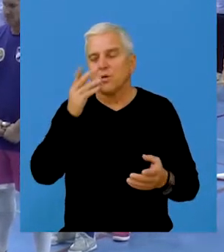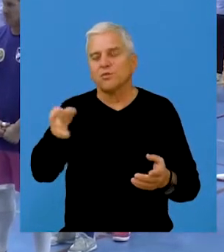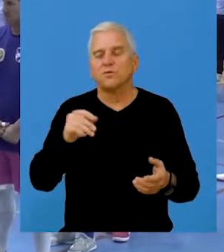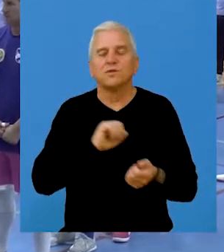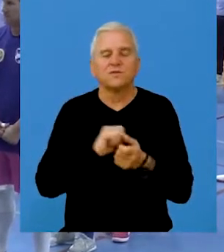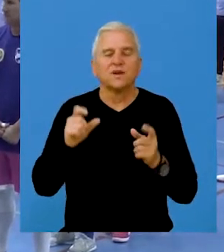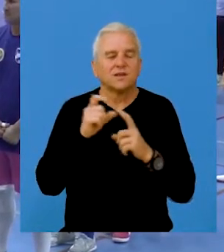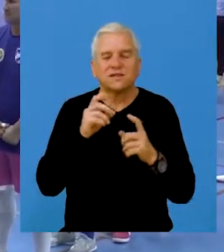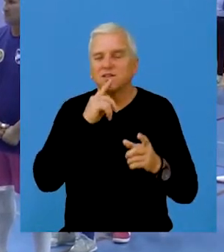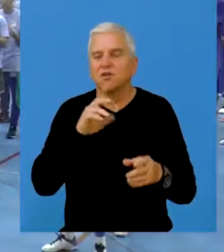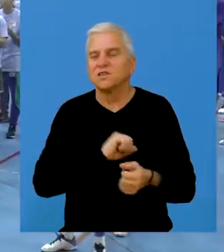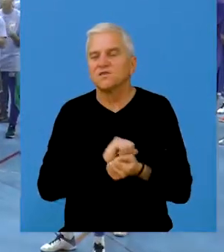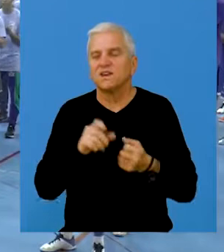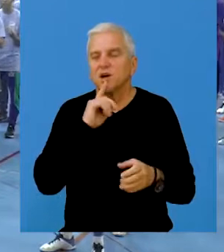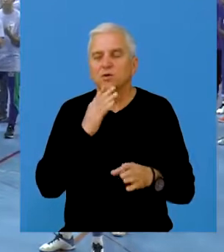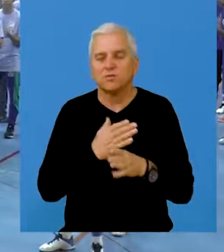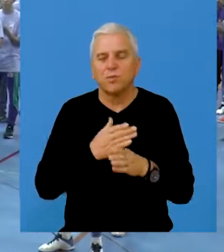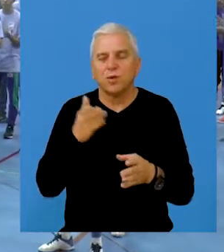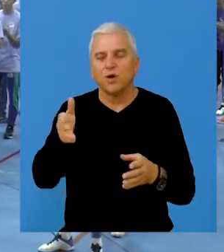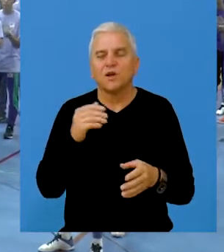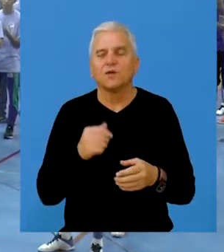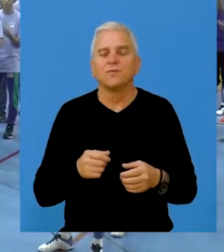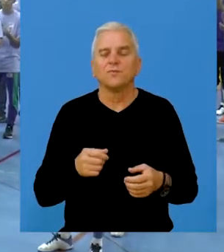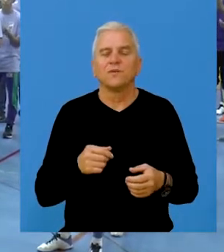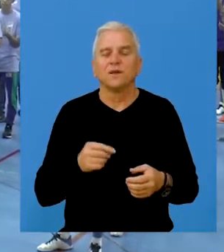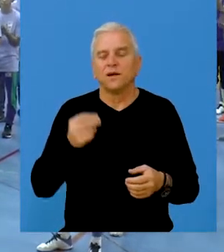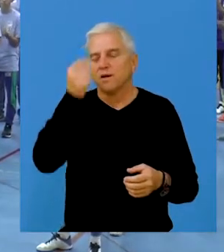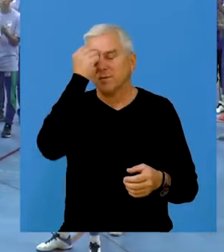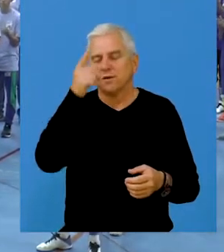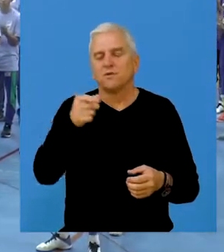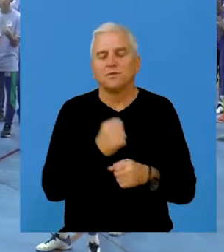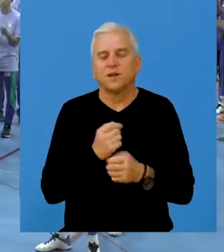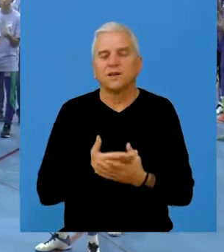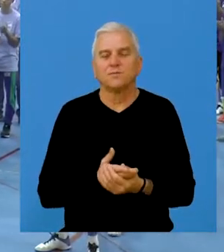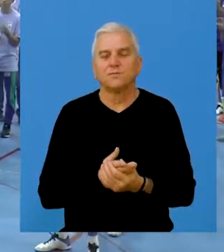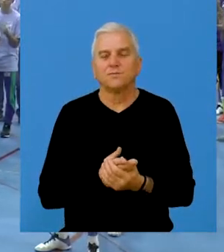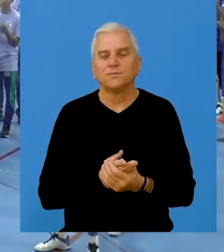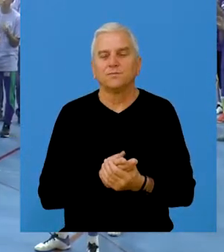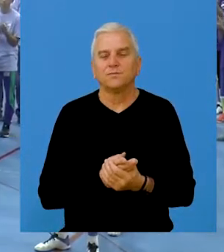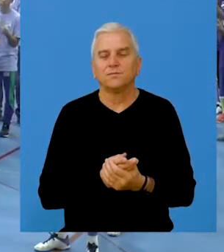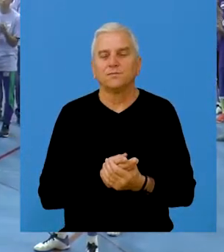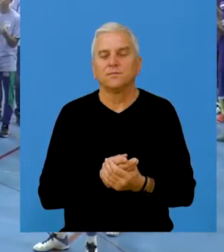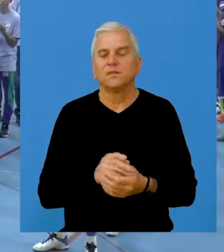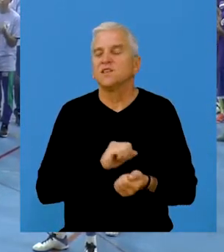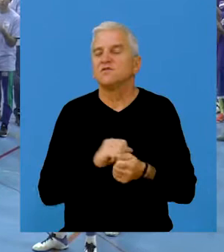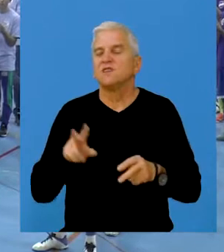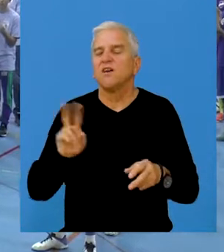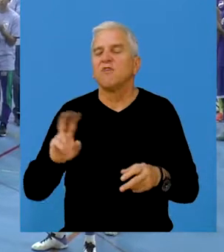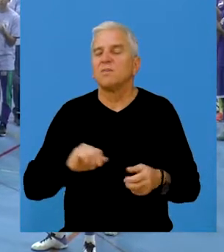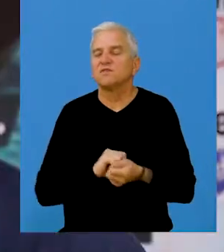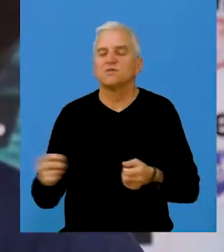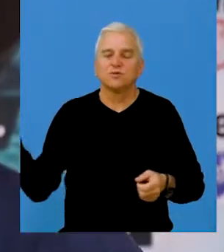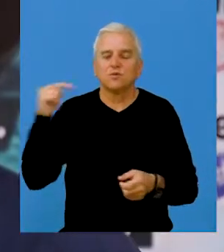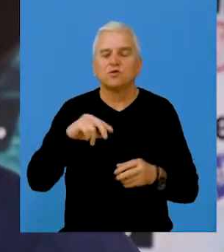i sraju i svi koji su stvarno za panćanje. Bila je moje sve familije ovde, svi smo